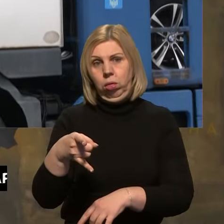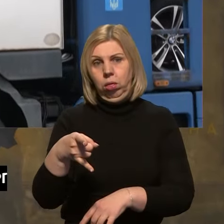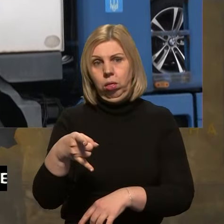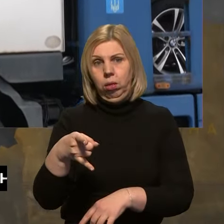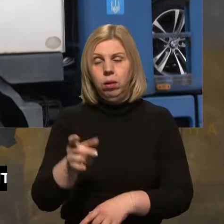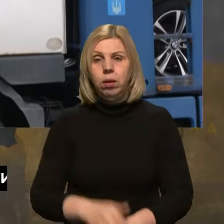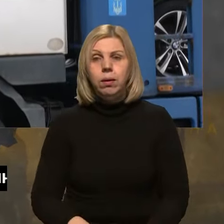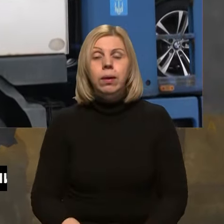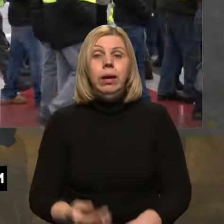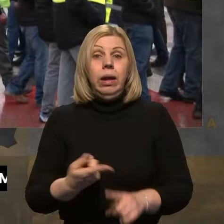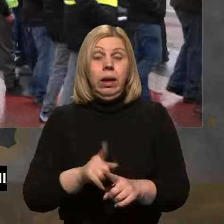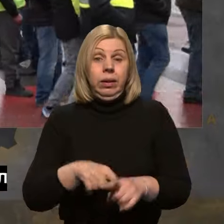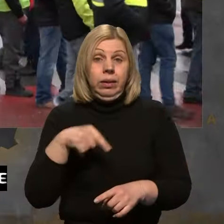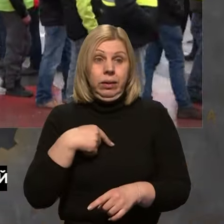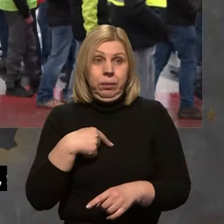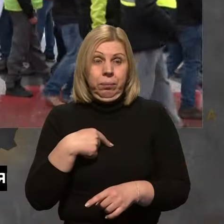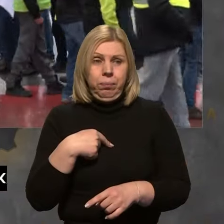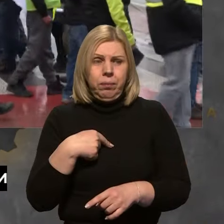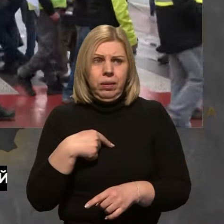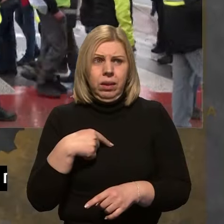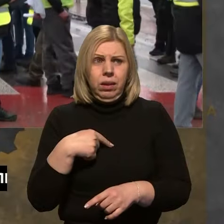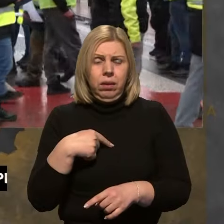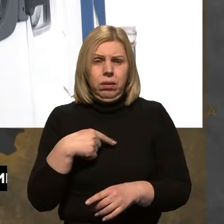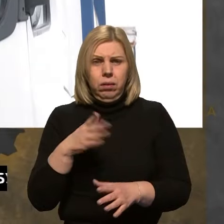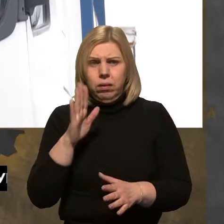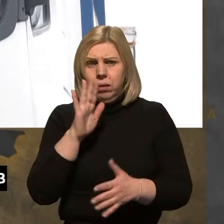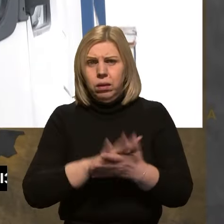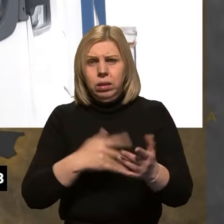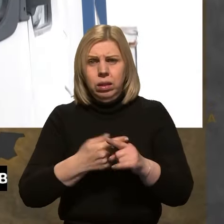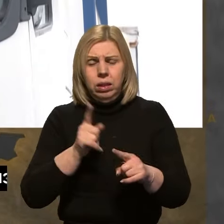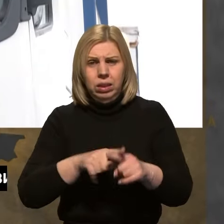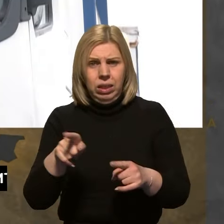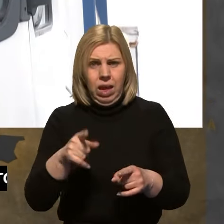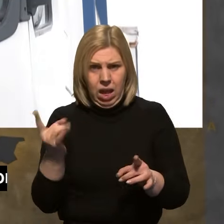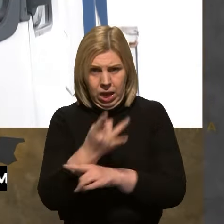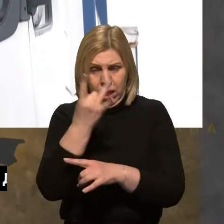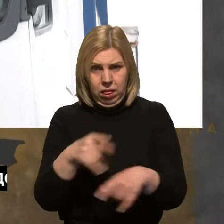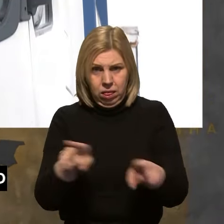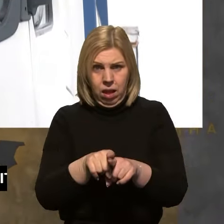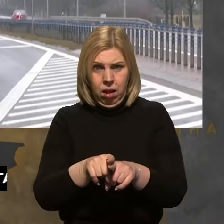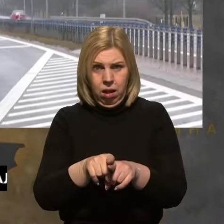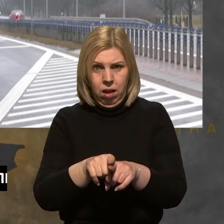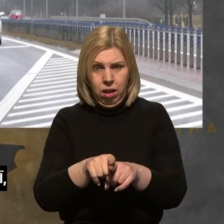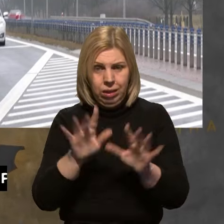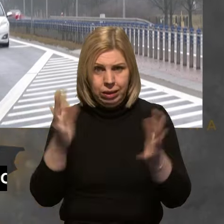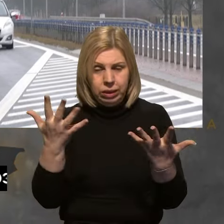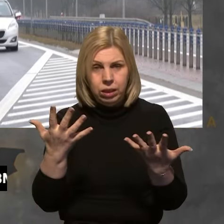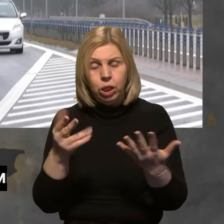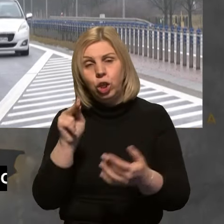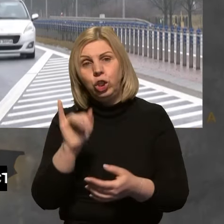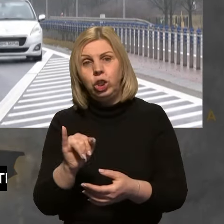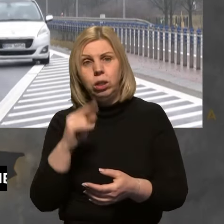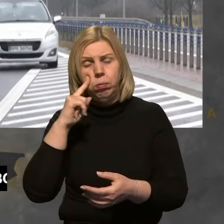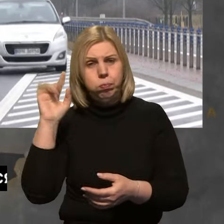Цей інцидент, який ми на початку розмову зговорювали, це разовий інцидент, чи